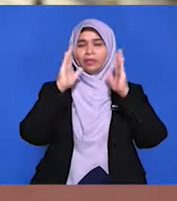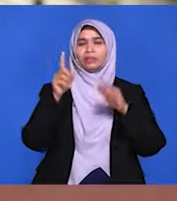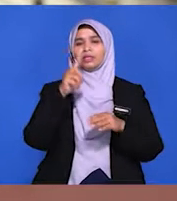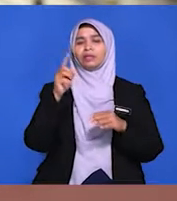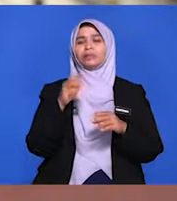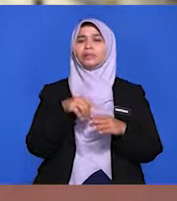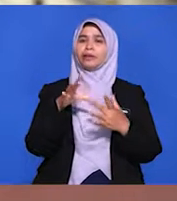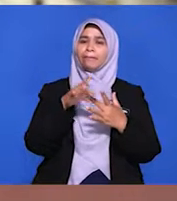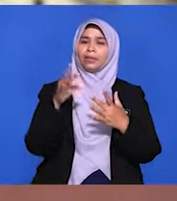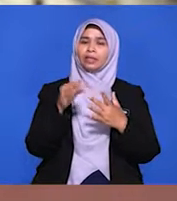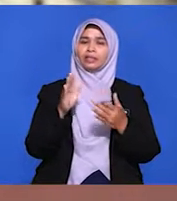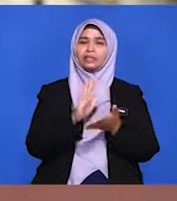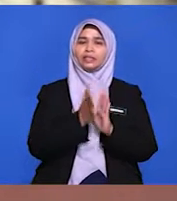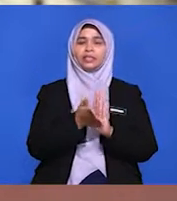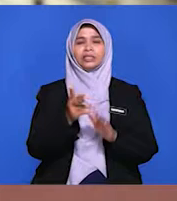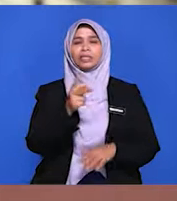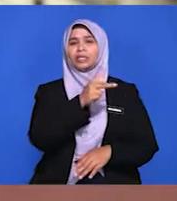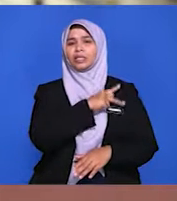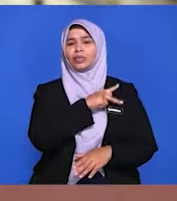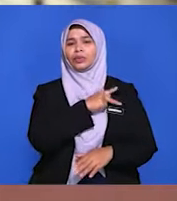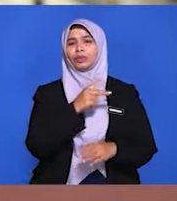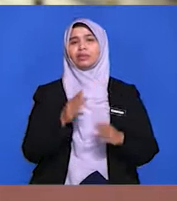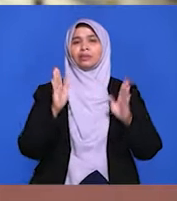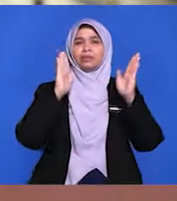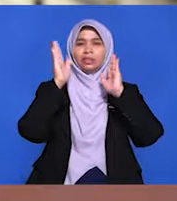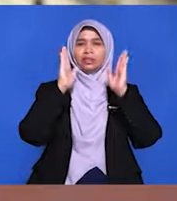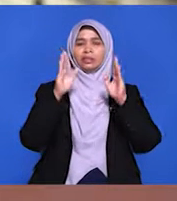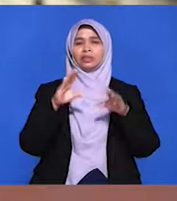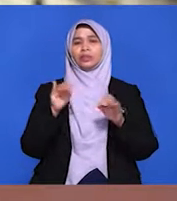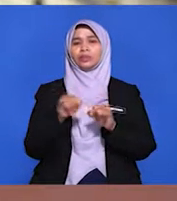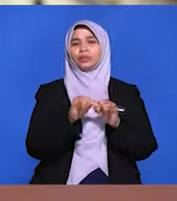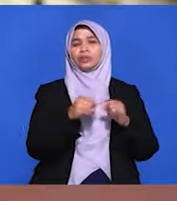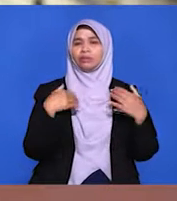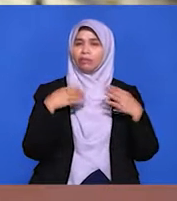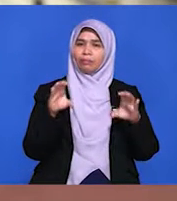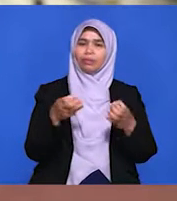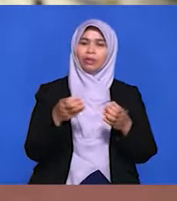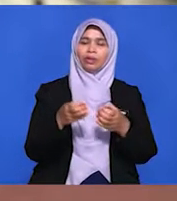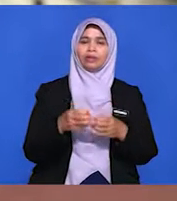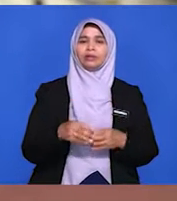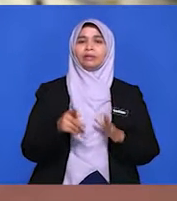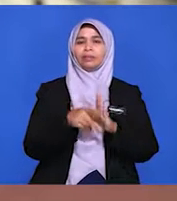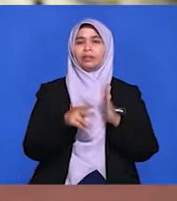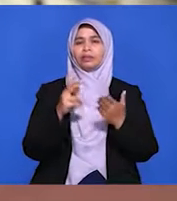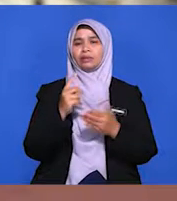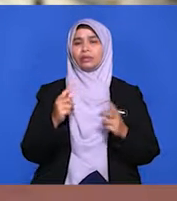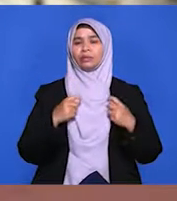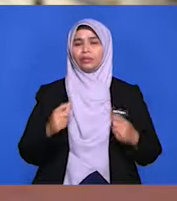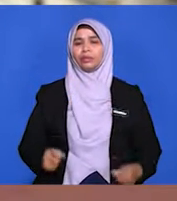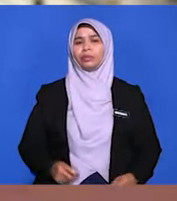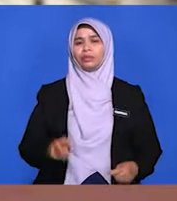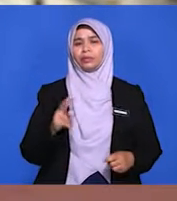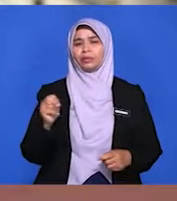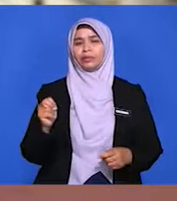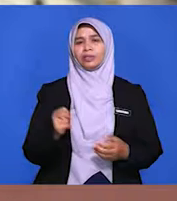pengerusi pelbagai pertumbuhan. Malaysia juga menganjurkan pelbagai persidangan antarabangsa. Bahkan, Malaysia